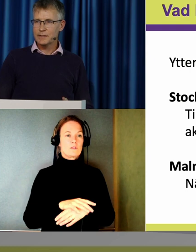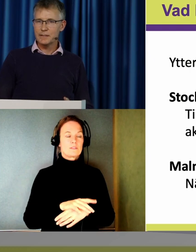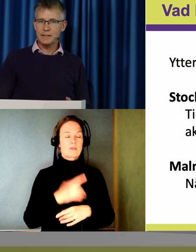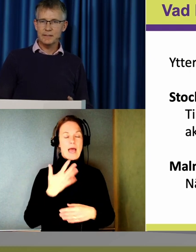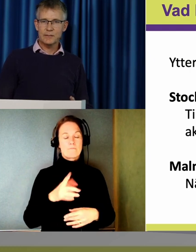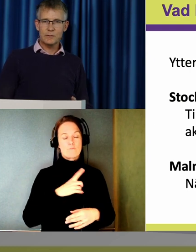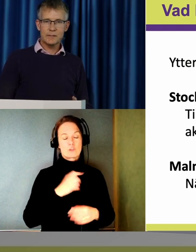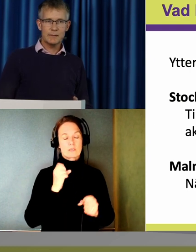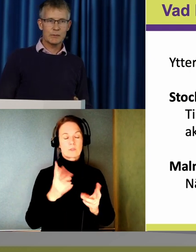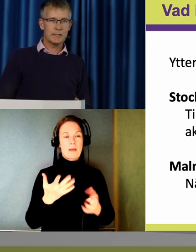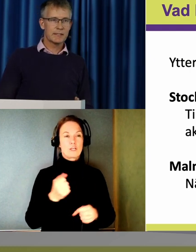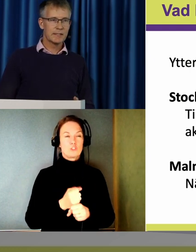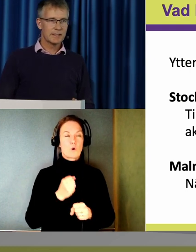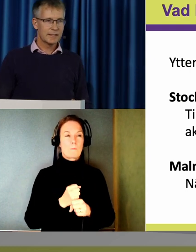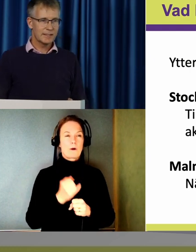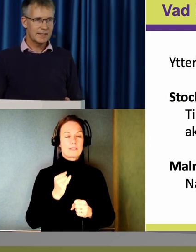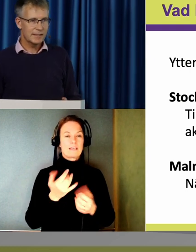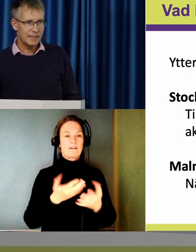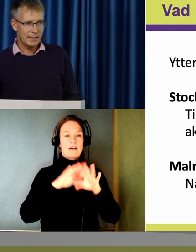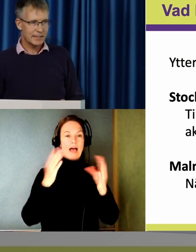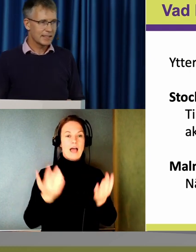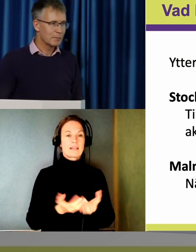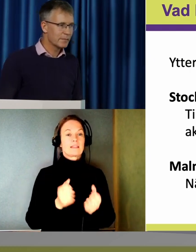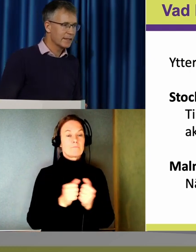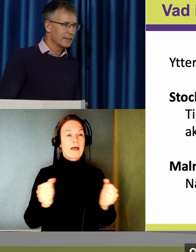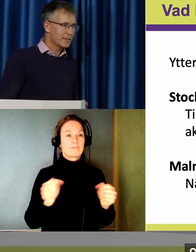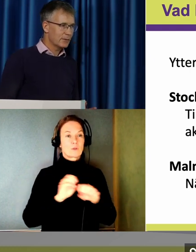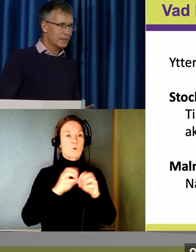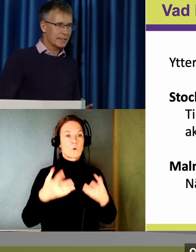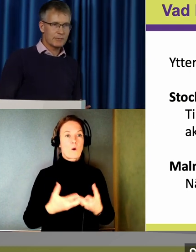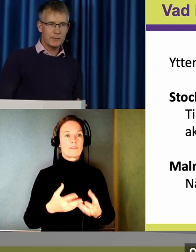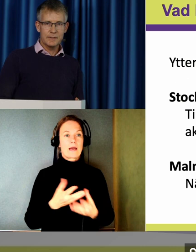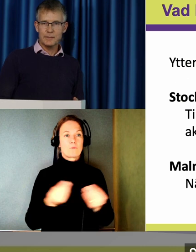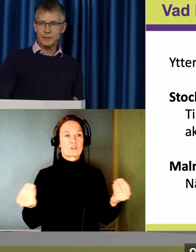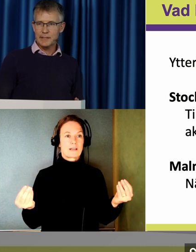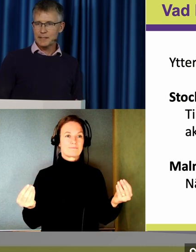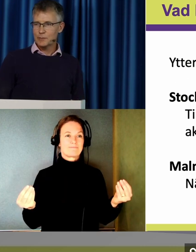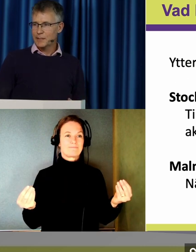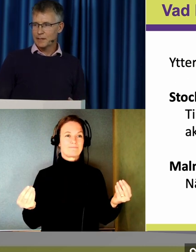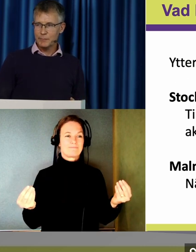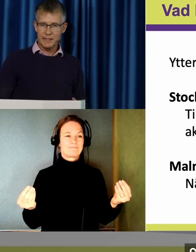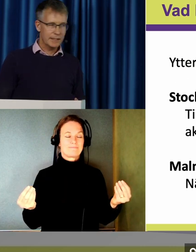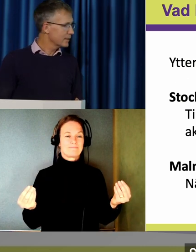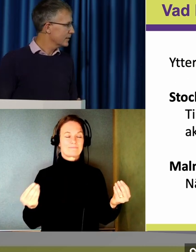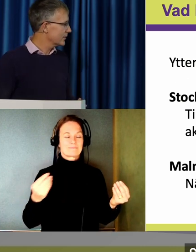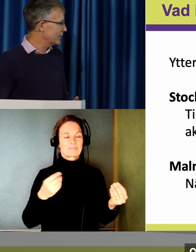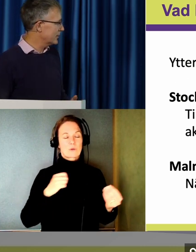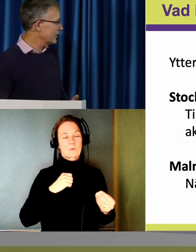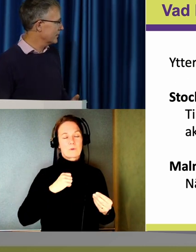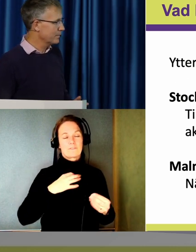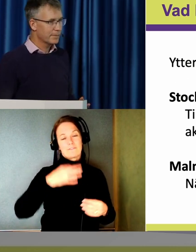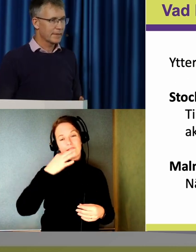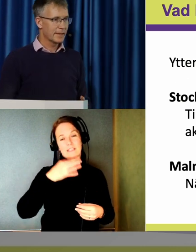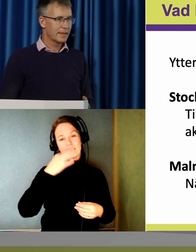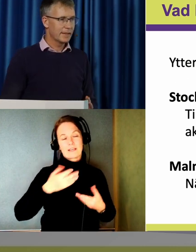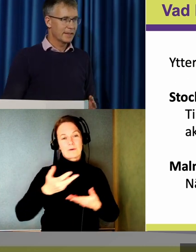Men corona är borta. Det är härligt. Så roligt att få fika och mingla med er tycker jag.